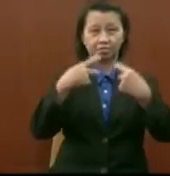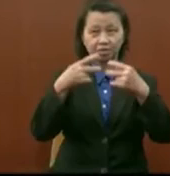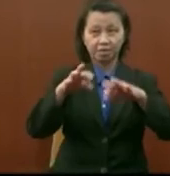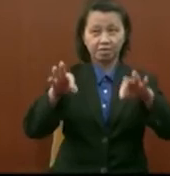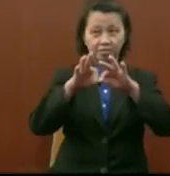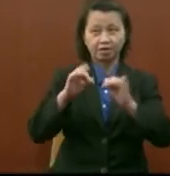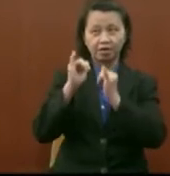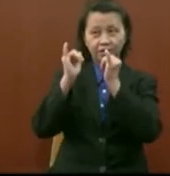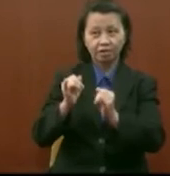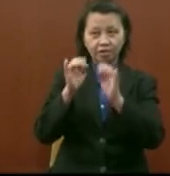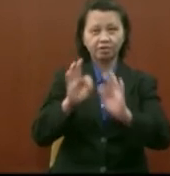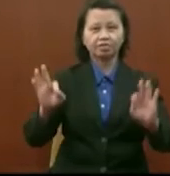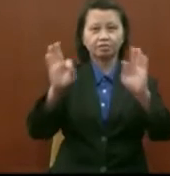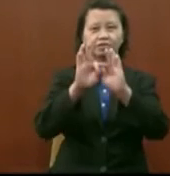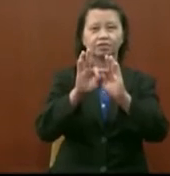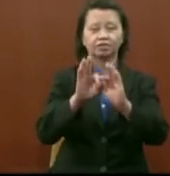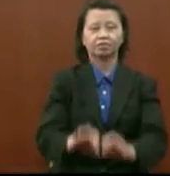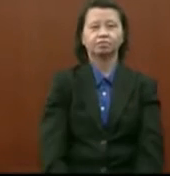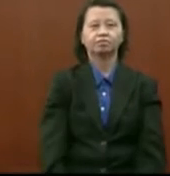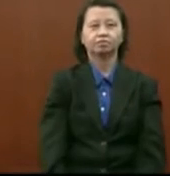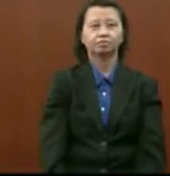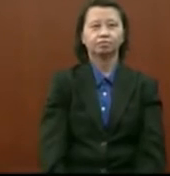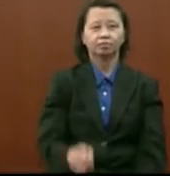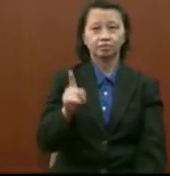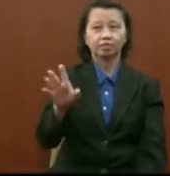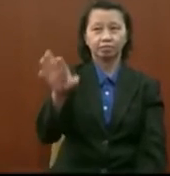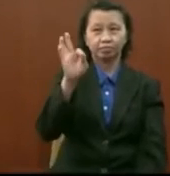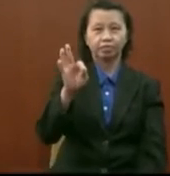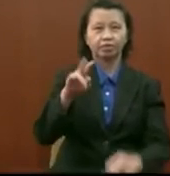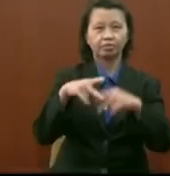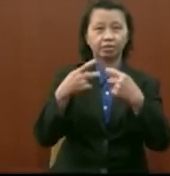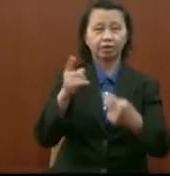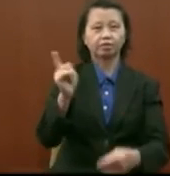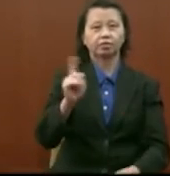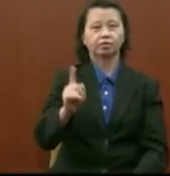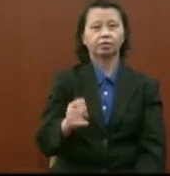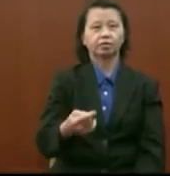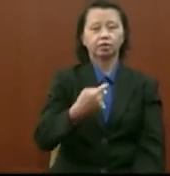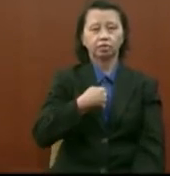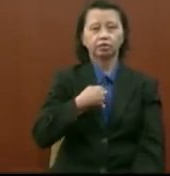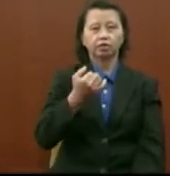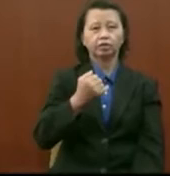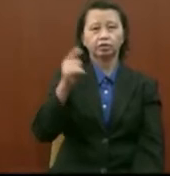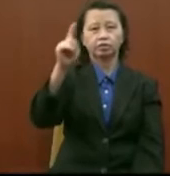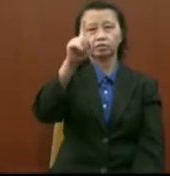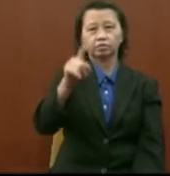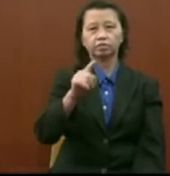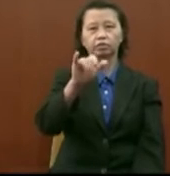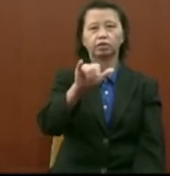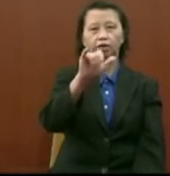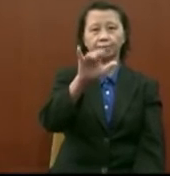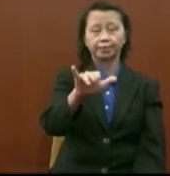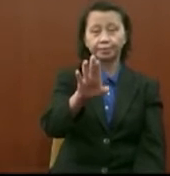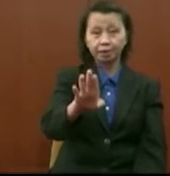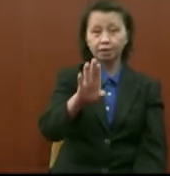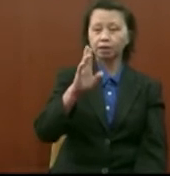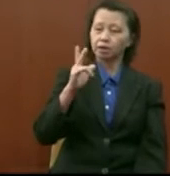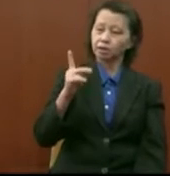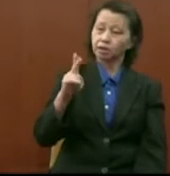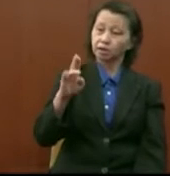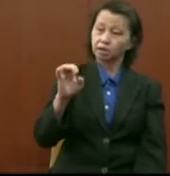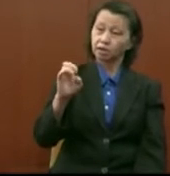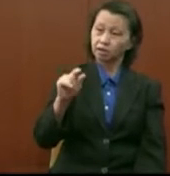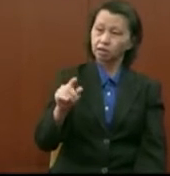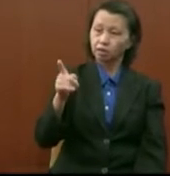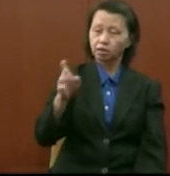ataupun individu tu yang penting dia nak pilih parti mana saya nak bertanya kepada yang berumat kuang kalau yang berumat kuang berhujakah